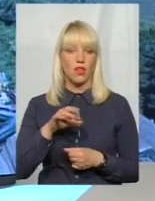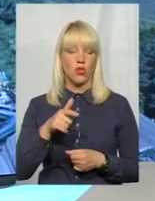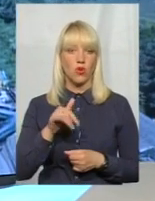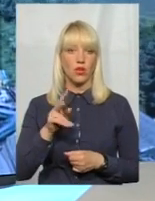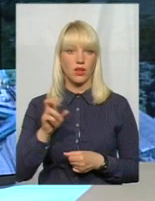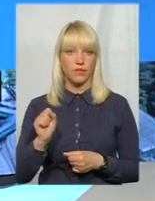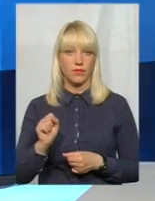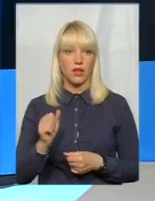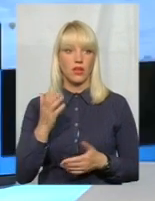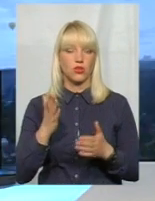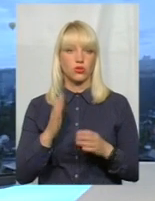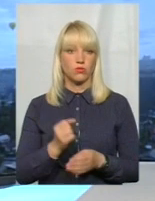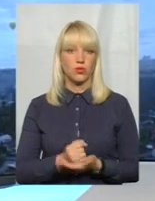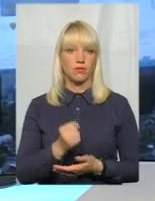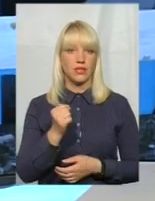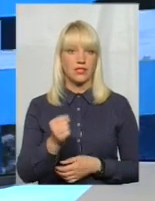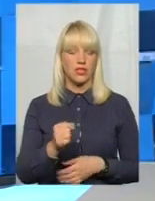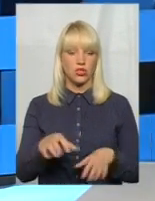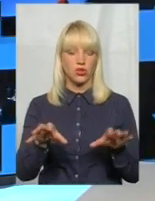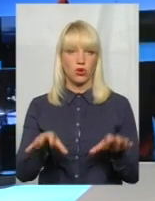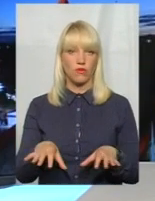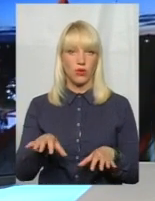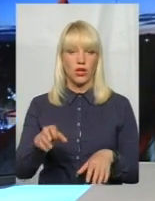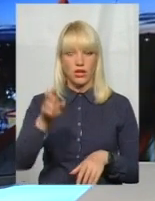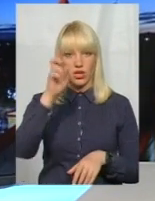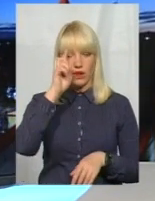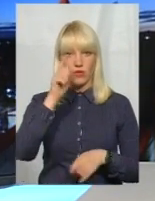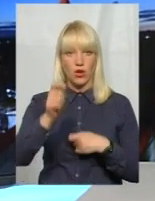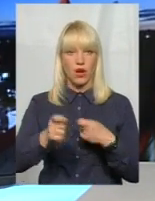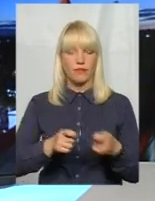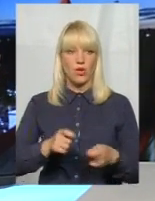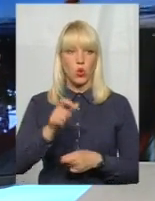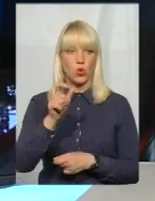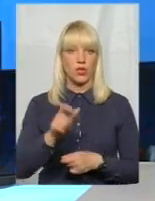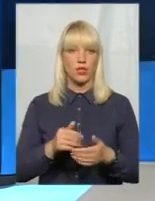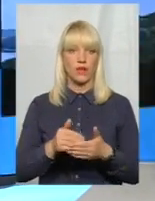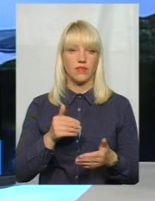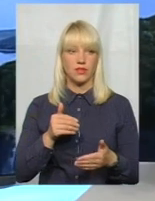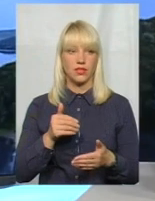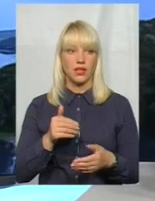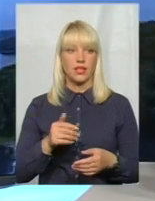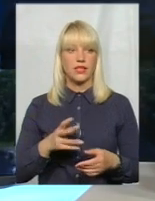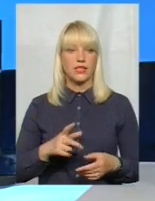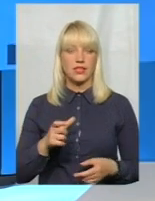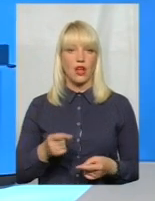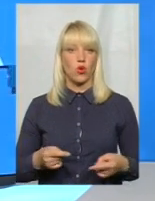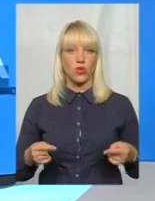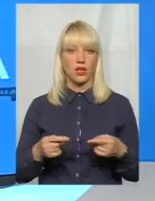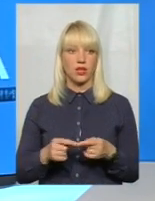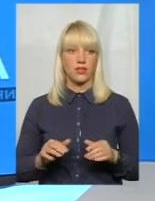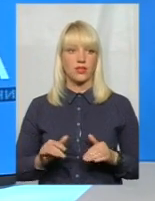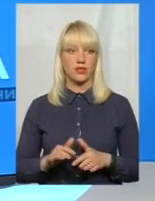буде призначеним головою державної адміністрації людина за конкретні справи